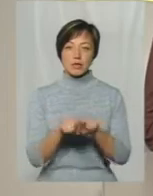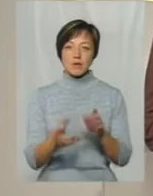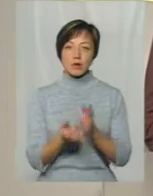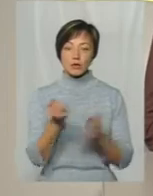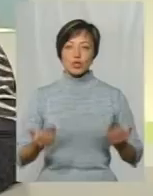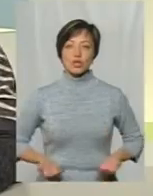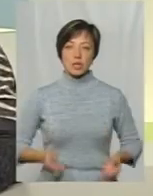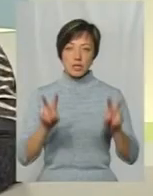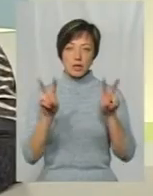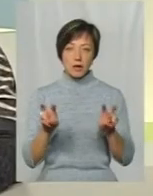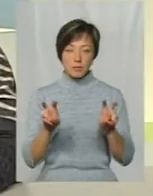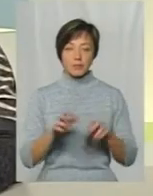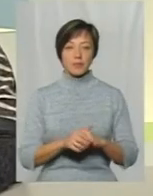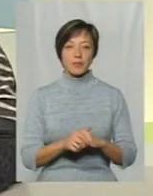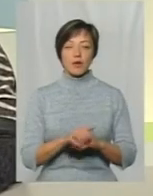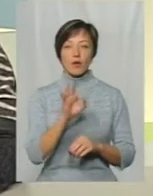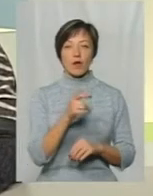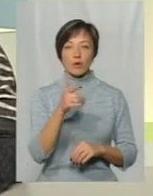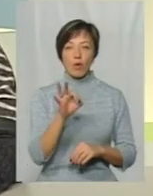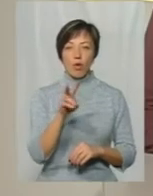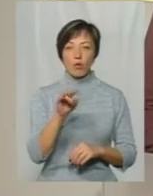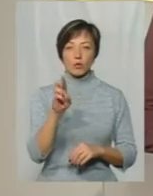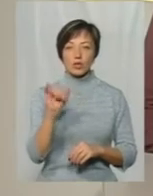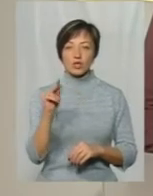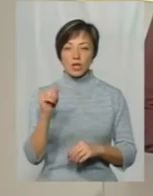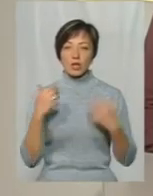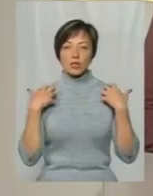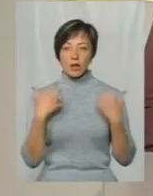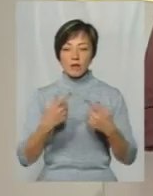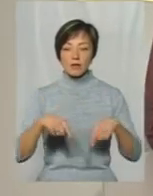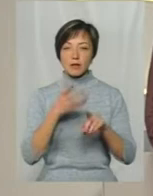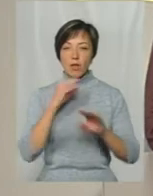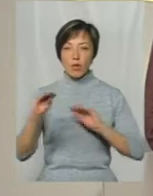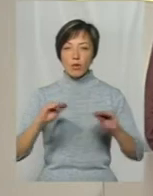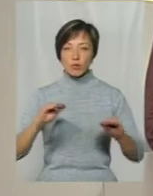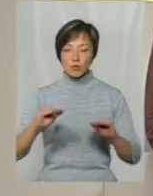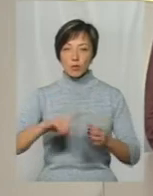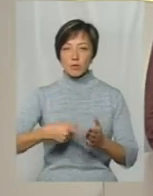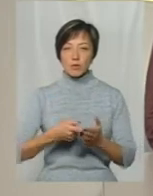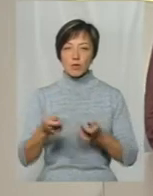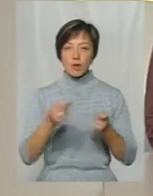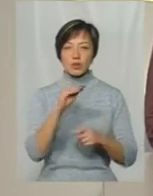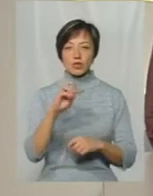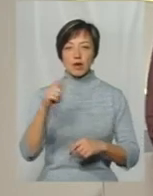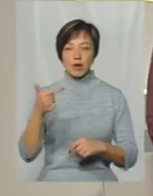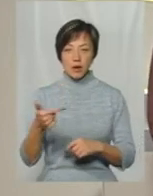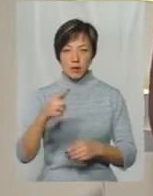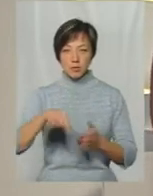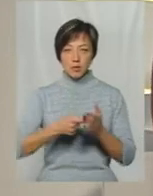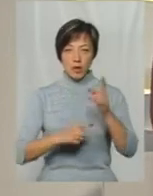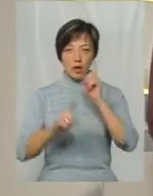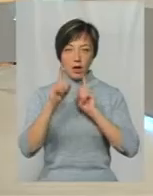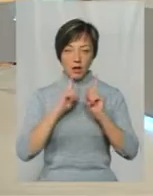«Врятою життя» Оленою Голубничою та начальницею відділу з благоустрою міста управління житлово-комунального господарства Хмельницької